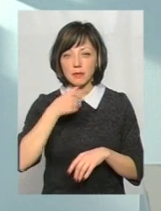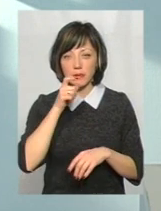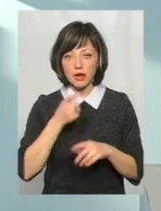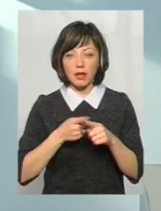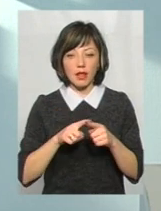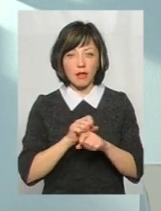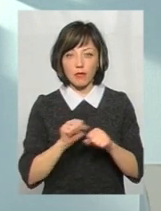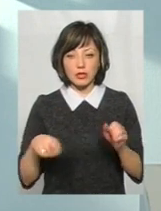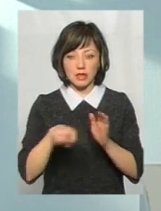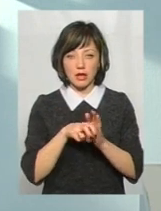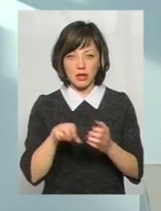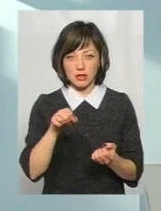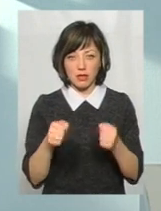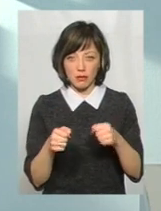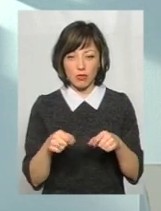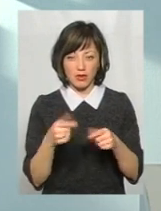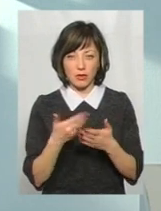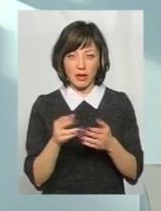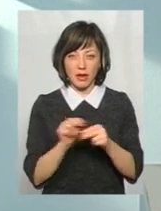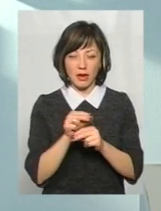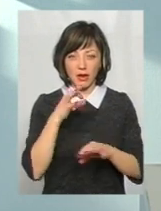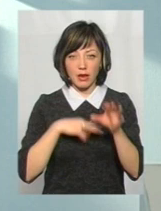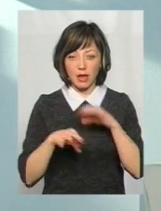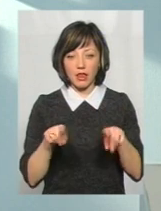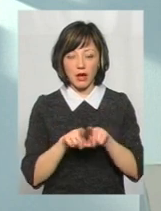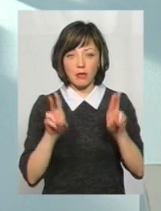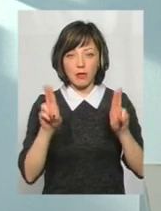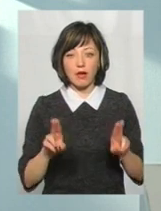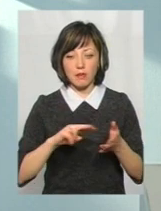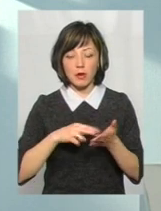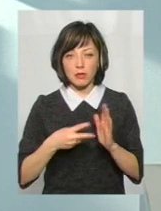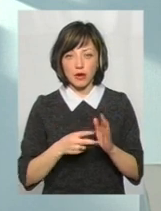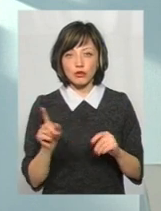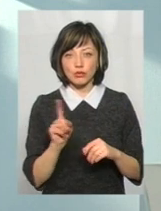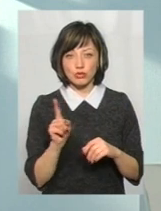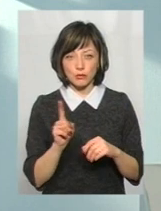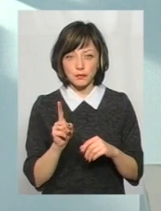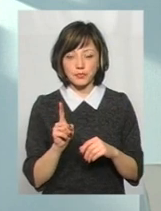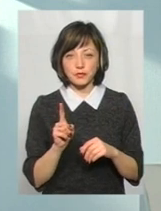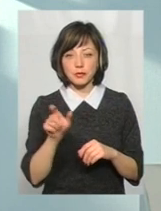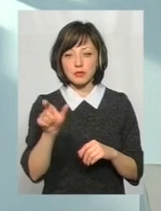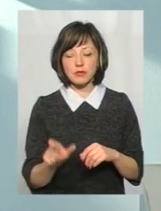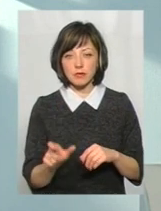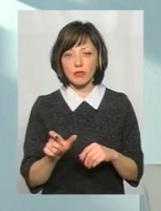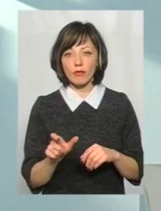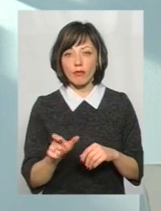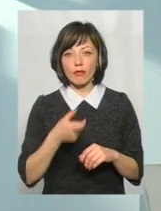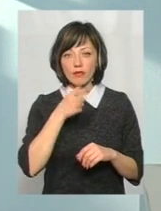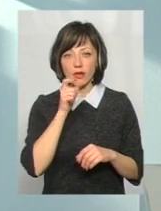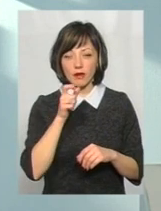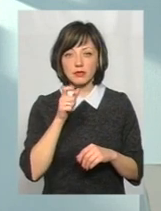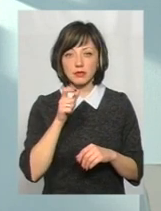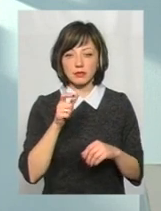препарату вам не можна цітати за кермо. І також правила дорожнього руху чітко передбачено, що людина, яка вживає лікарські